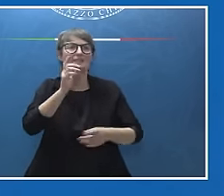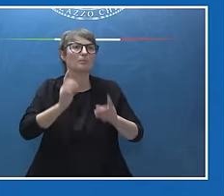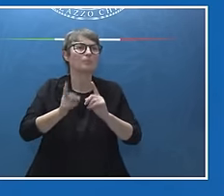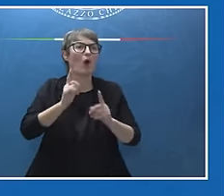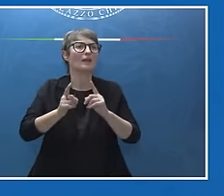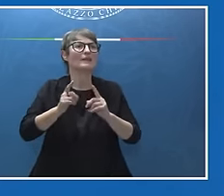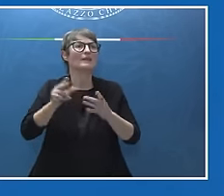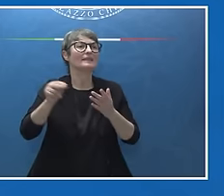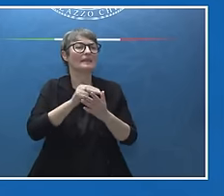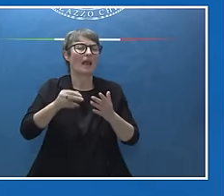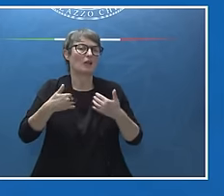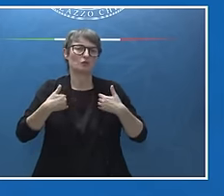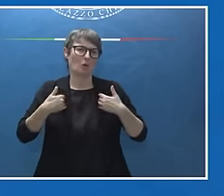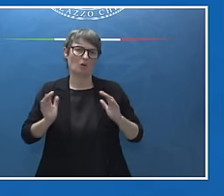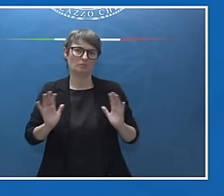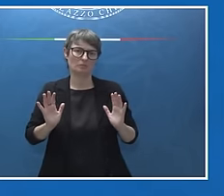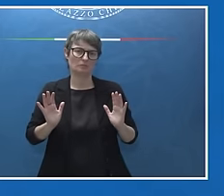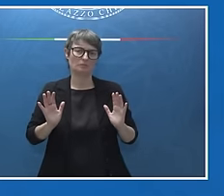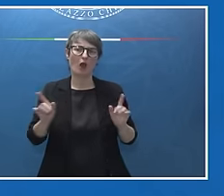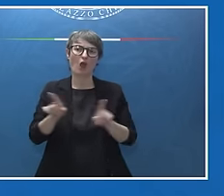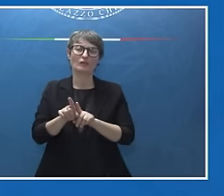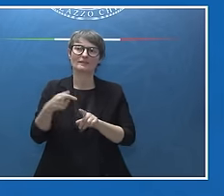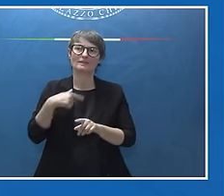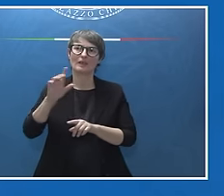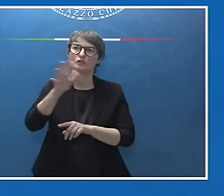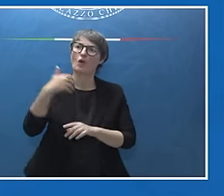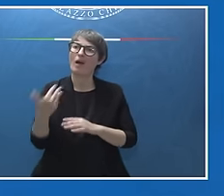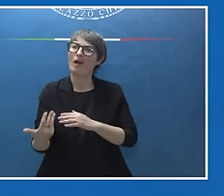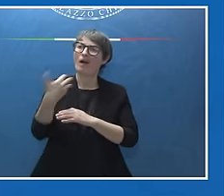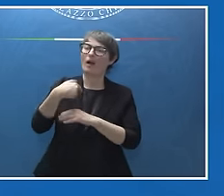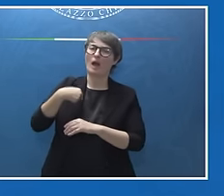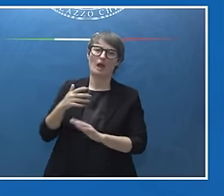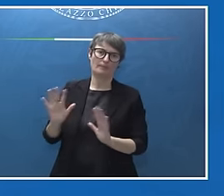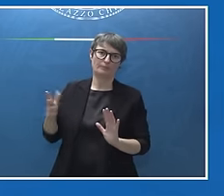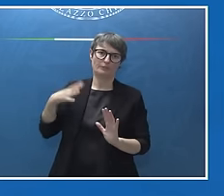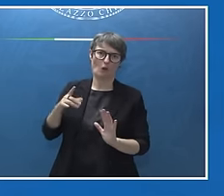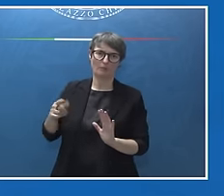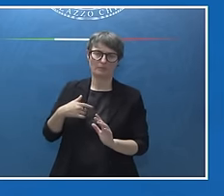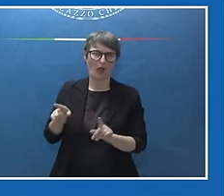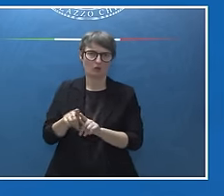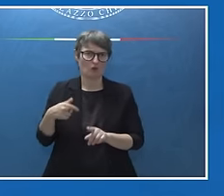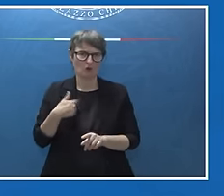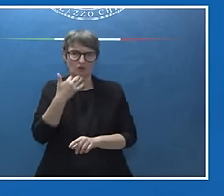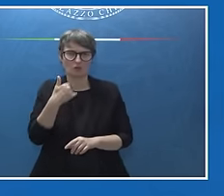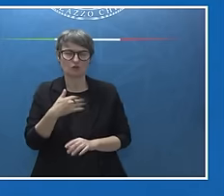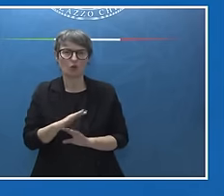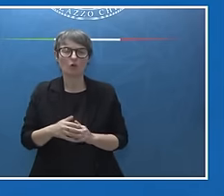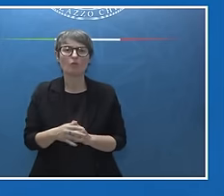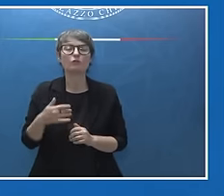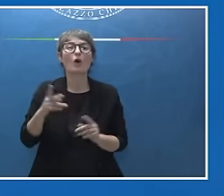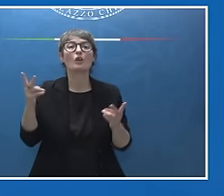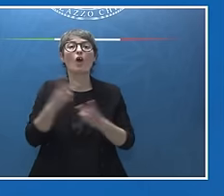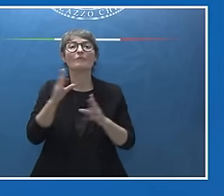esattamente come non mi è mai piaciuto quando gli altri lo facessero con me. Per quello che riguarda la tregua è stata inserita, è stata una richiesta